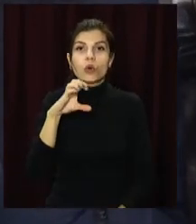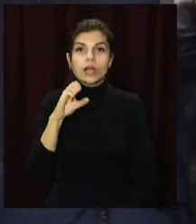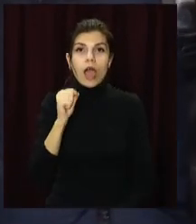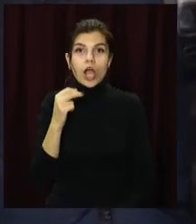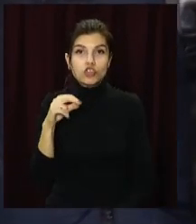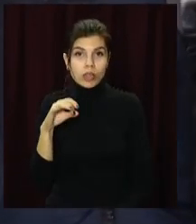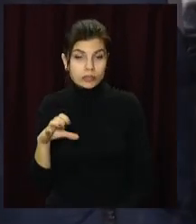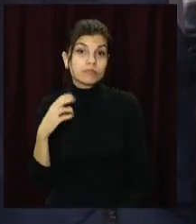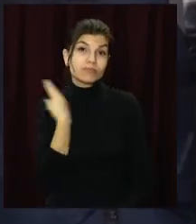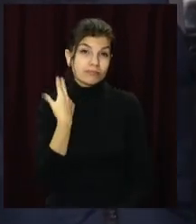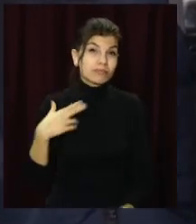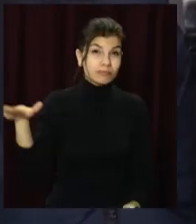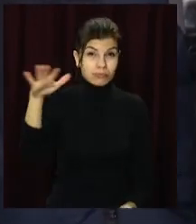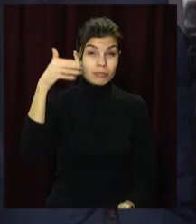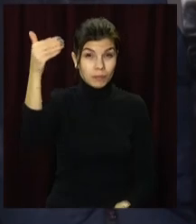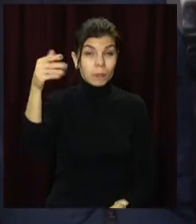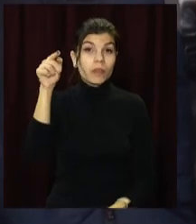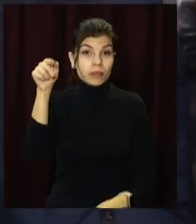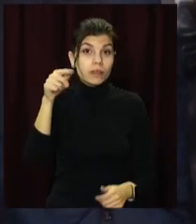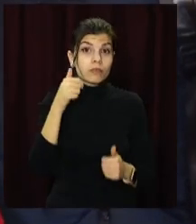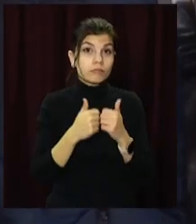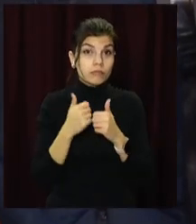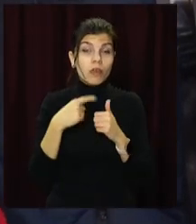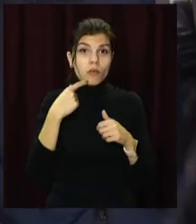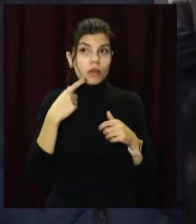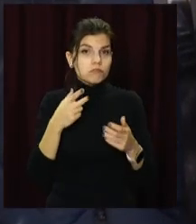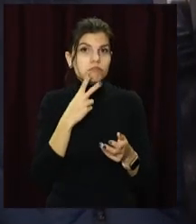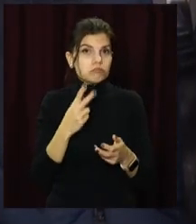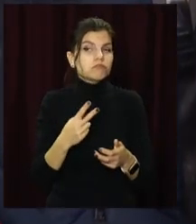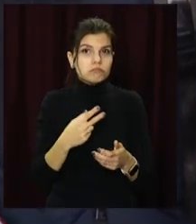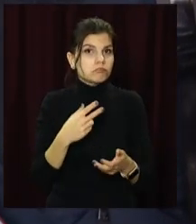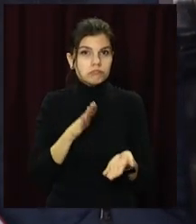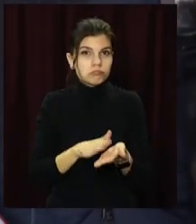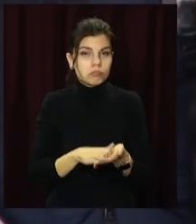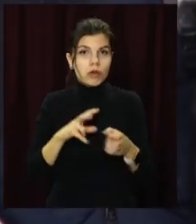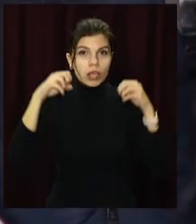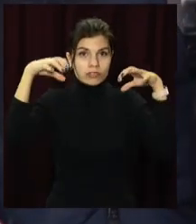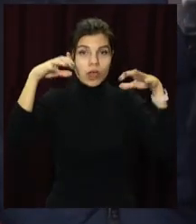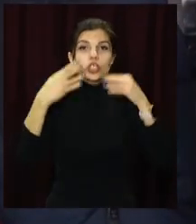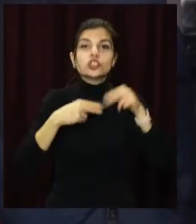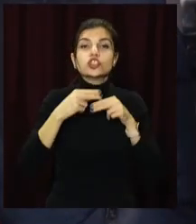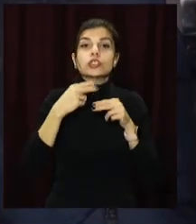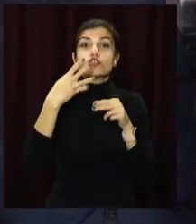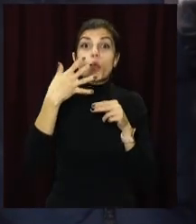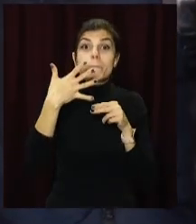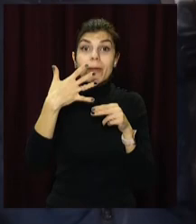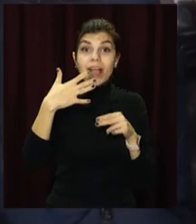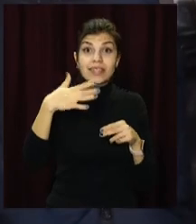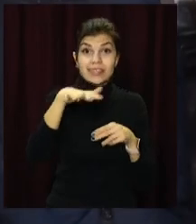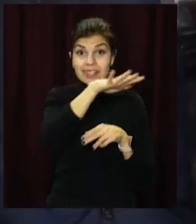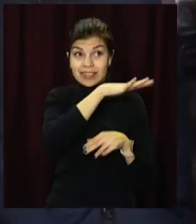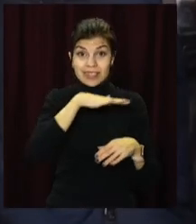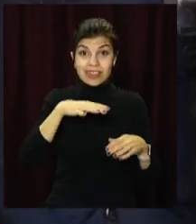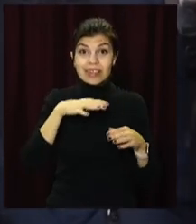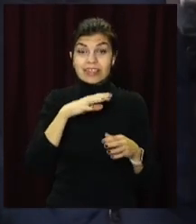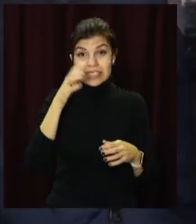і який номинировав освіщення на вулиці Короленка. Среди 45 країн-участниць ми зайняли перше місце в